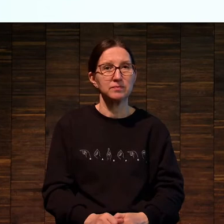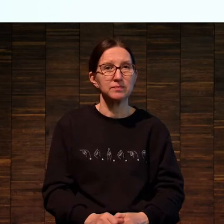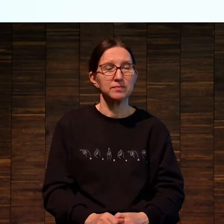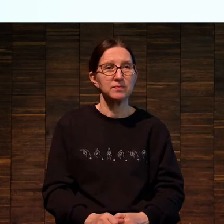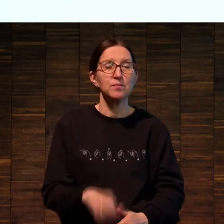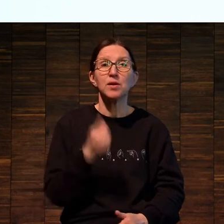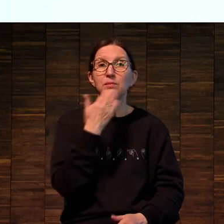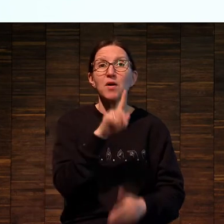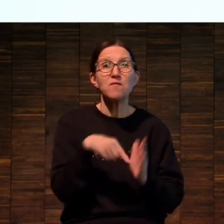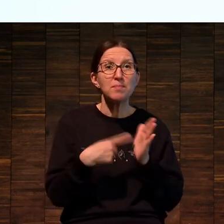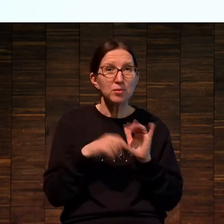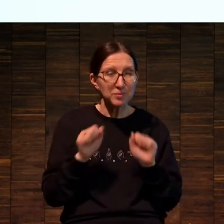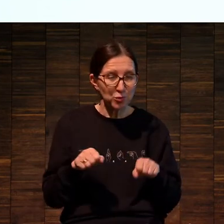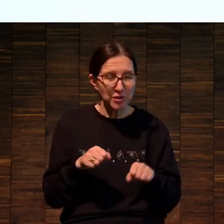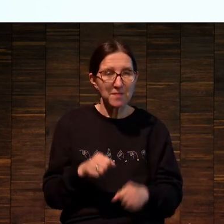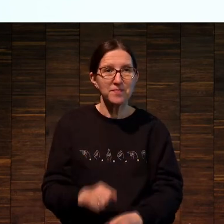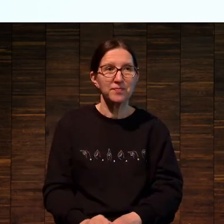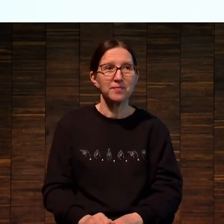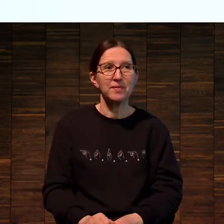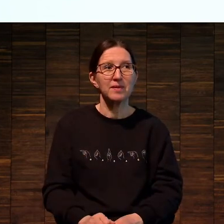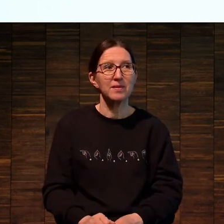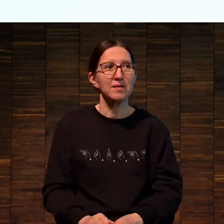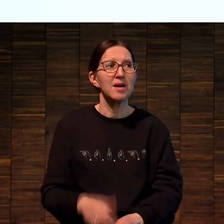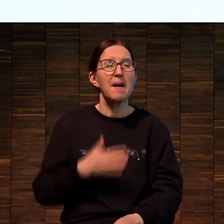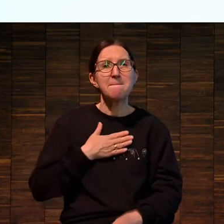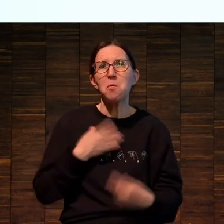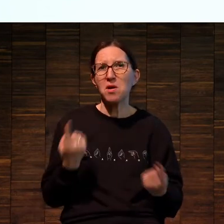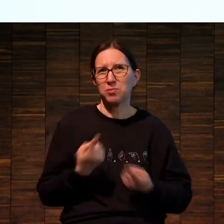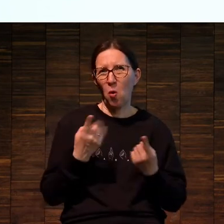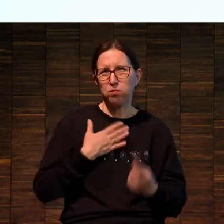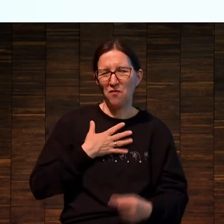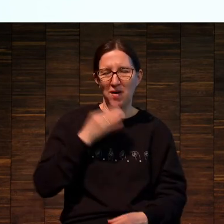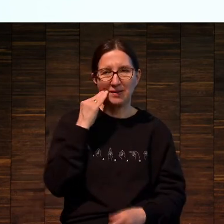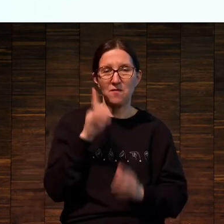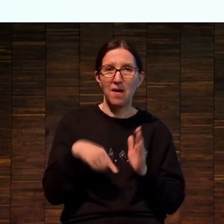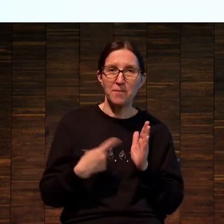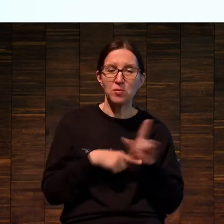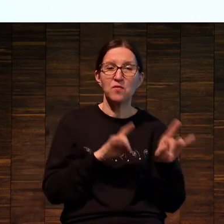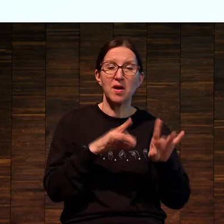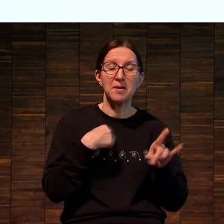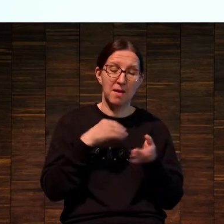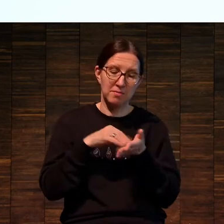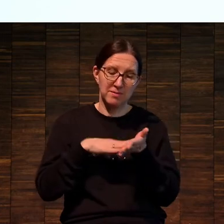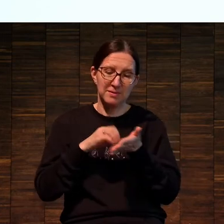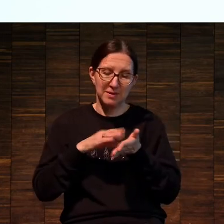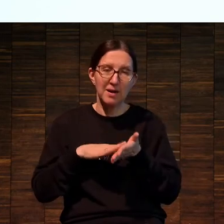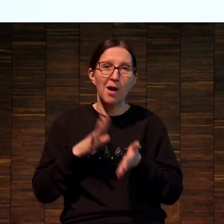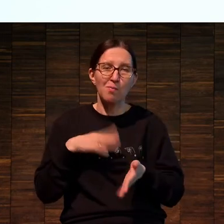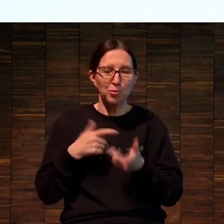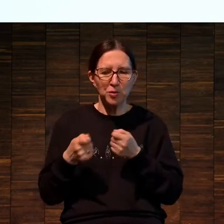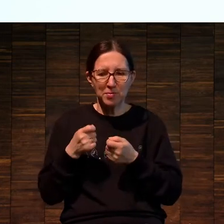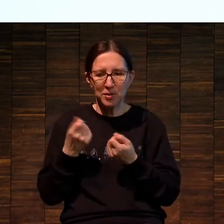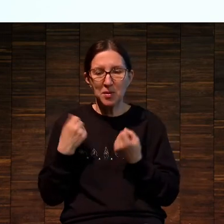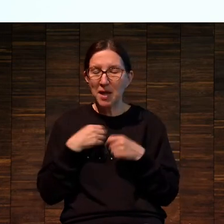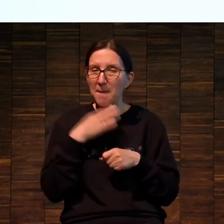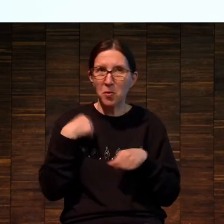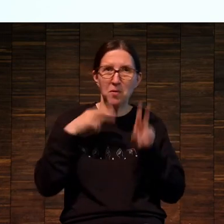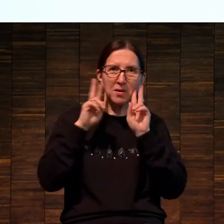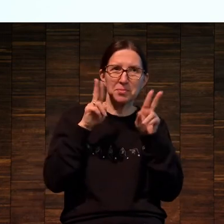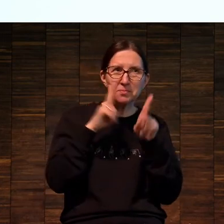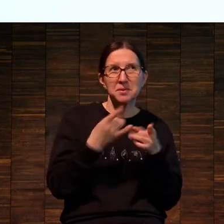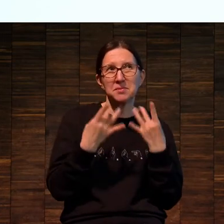Можно вопрос? Это рубрика «Обывательский вопрос», потому что половину того, что вы говорили, я записывала. Я буду это гуглить, признаюсь честно.